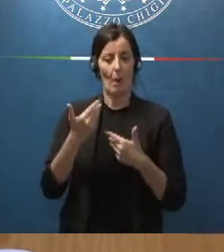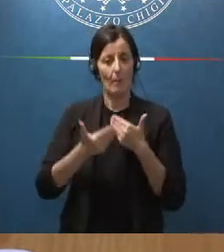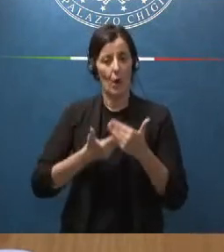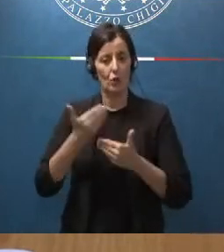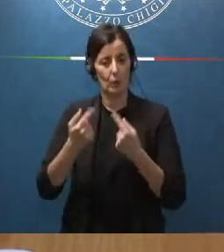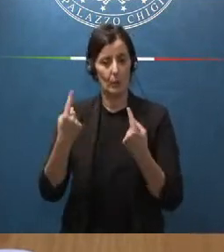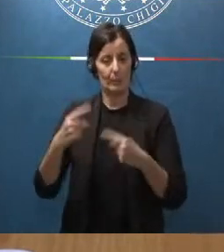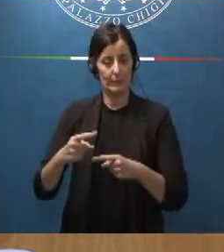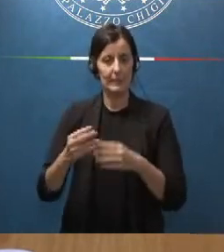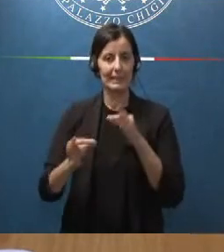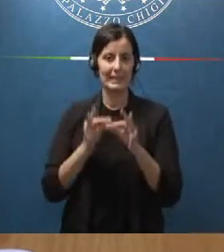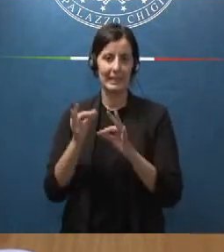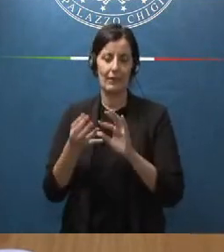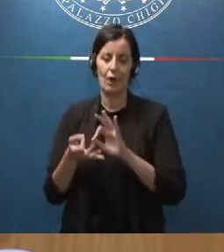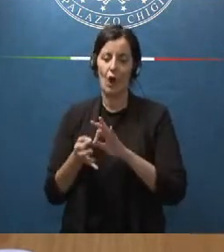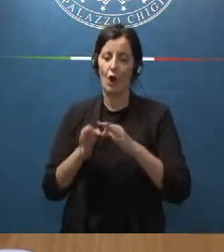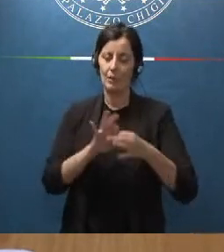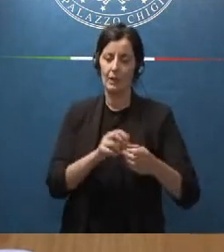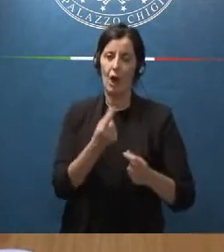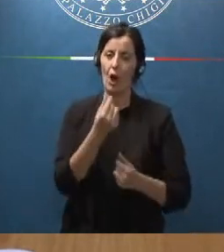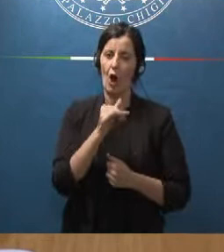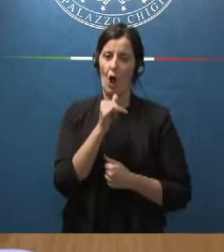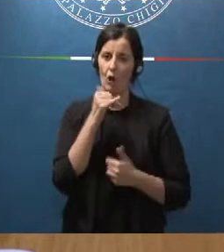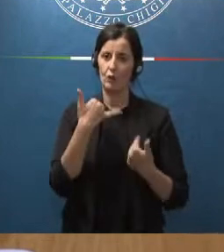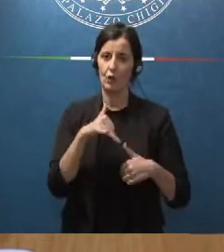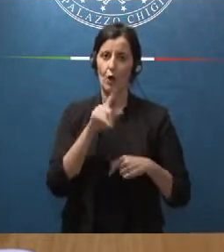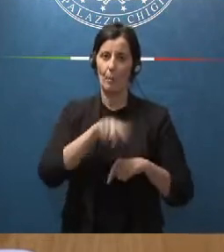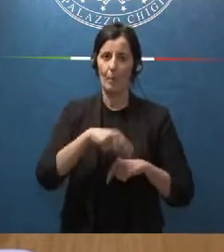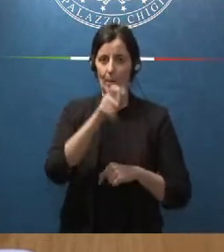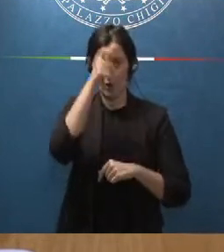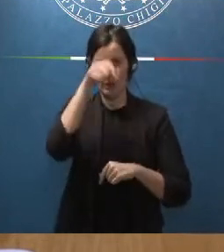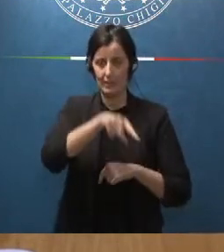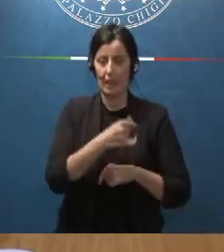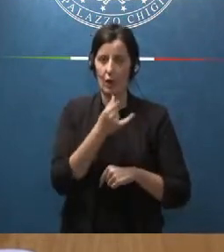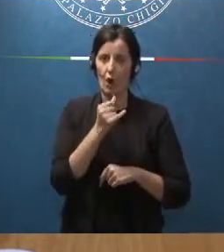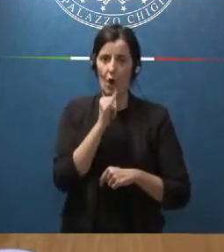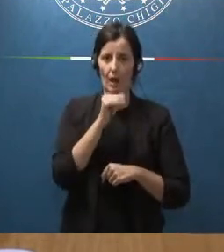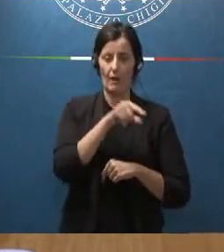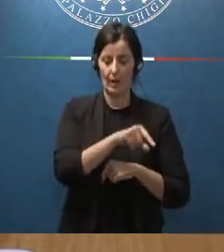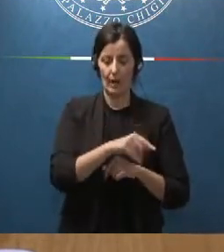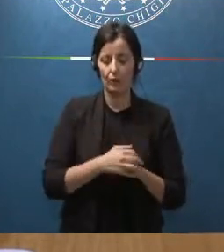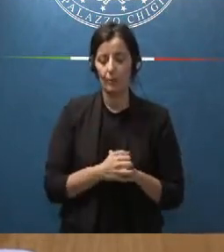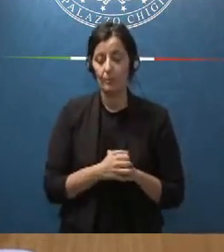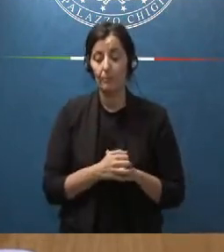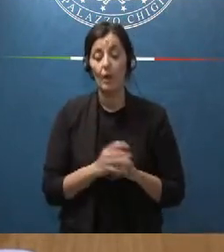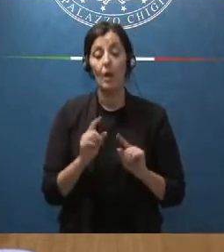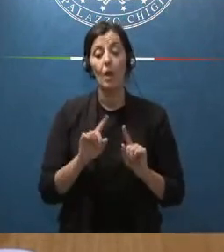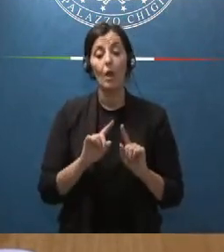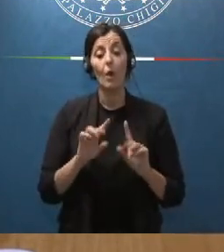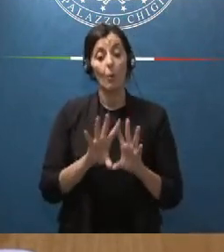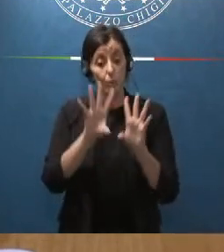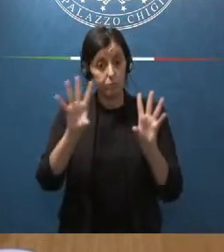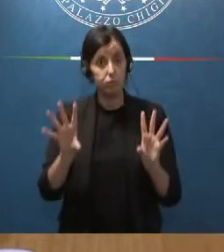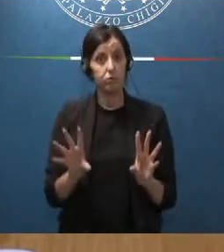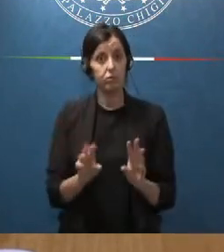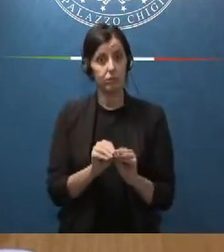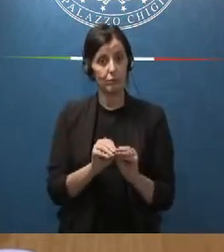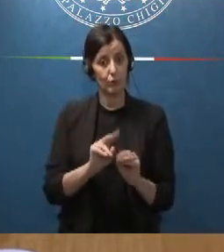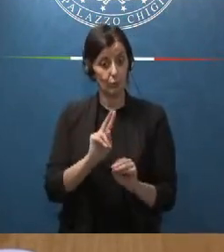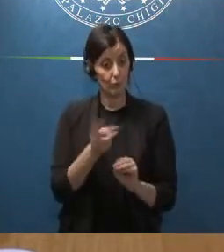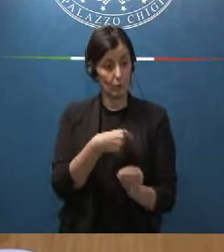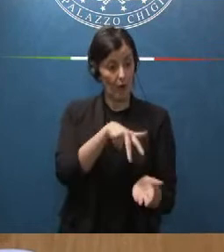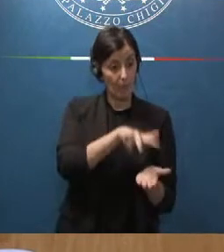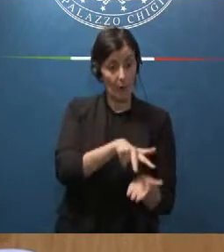costituiscono anche un costo elevato per le casse dello Stato al termine dell'approvazione di questi due